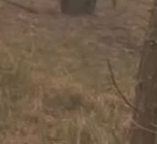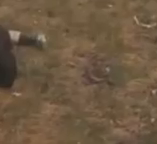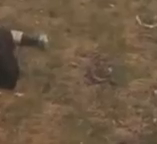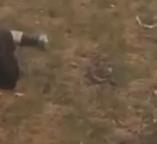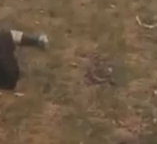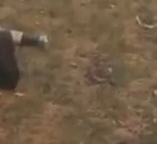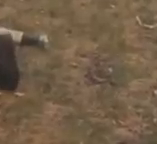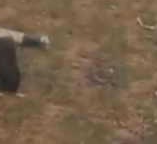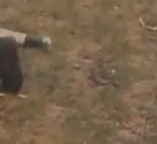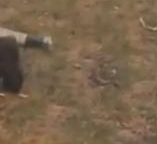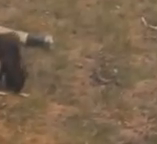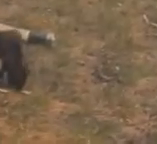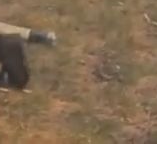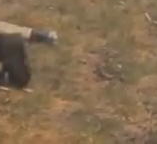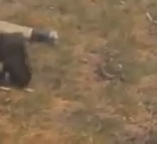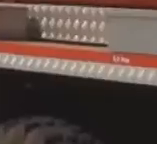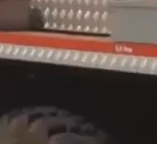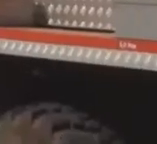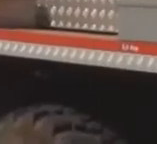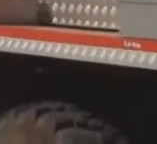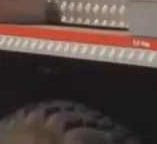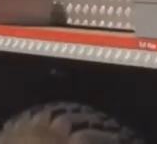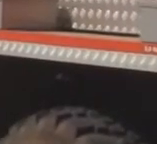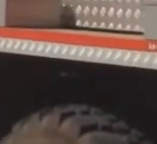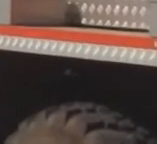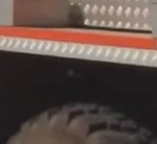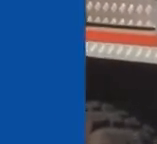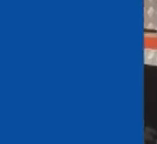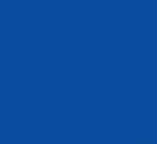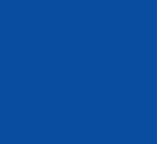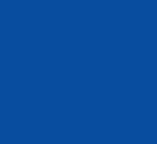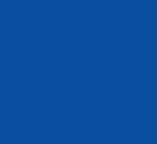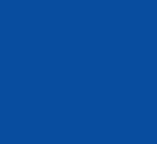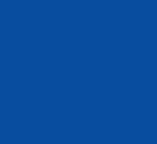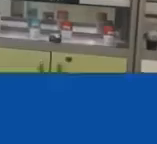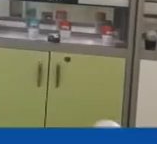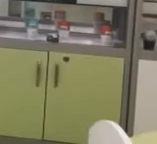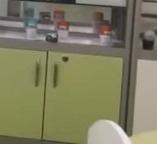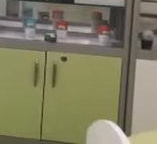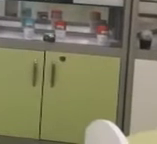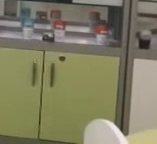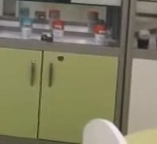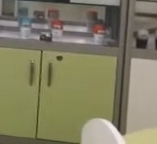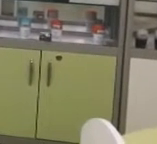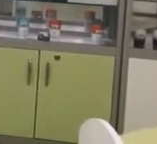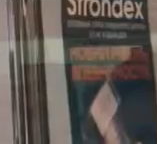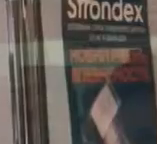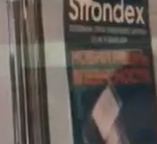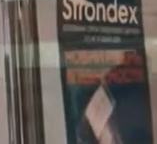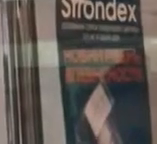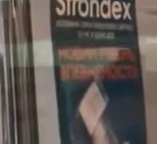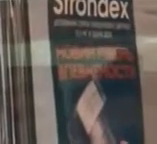Чернігівські рятувальники працюють в покинутих селах у зоні відчуження. Експрес-тести на виявлення